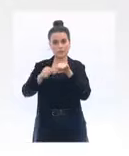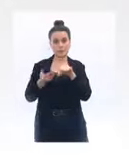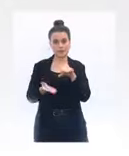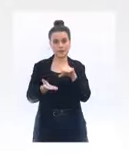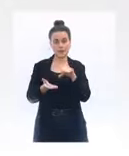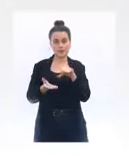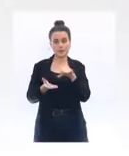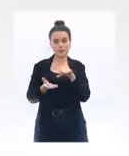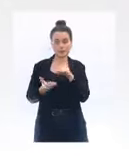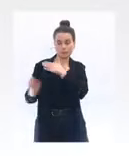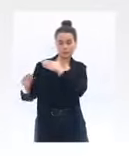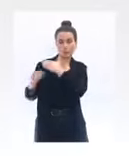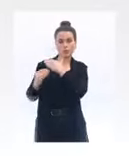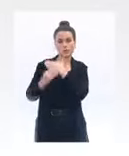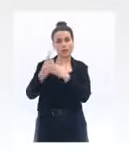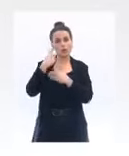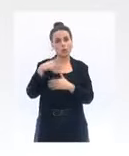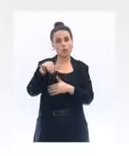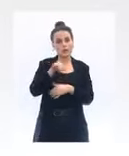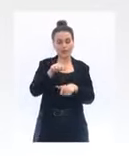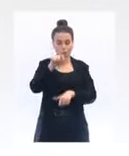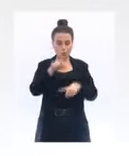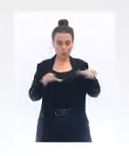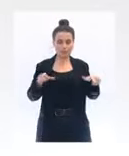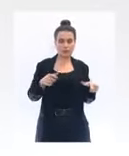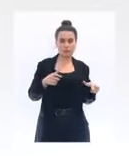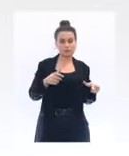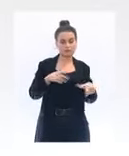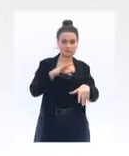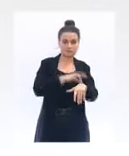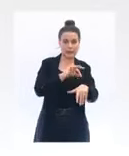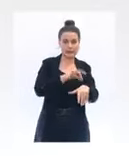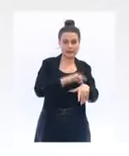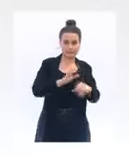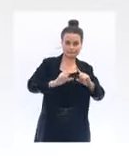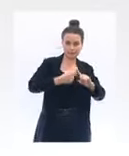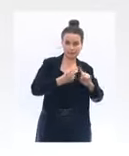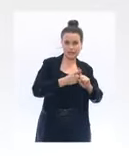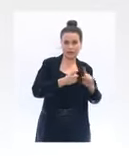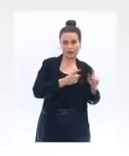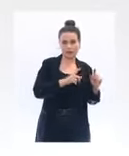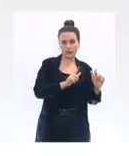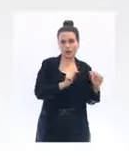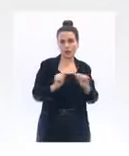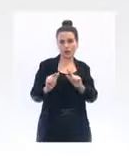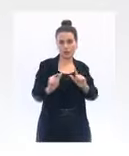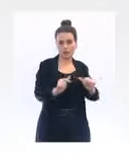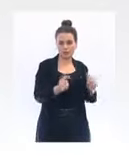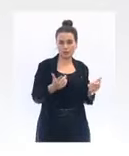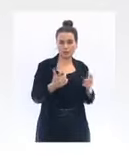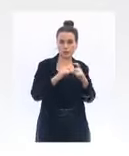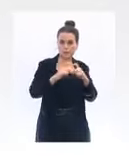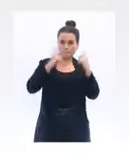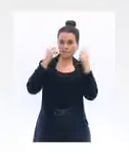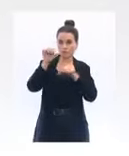est conseillé, recommandé, pour des gens qui sont porteurs de maladies particulières. Et donc, ils ont des masques chirurgicaux qui peuvent d'ailleurs leur être